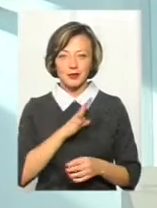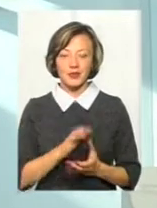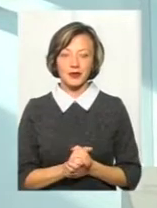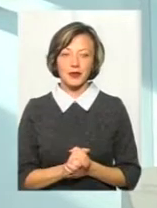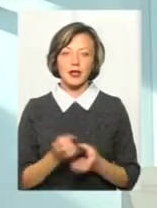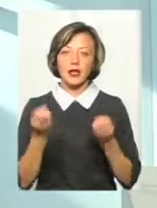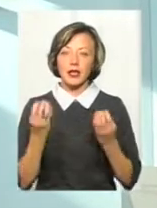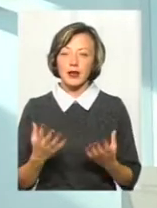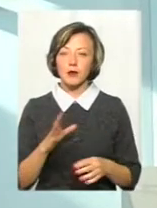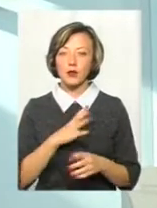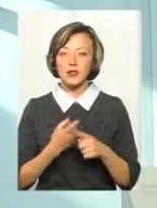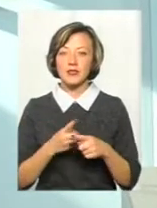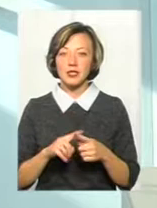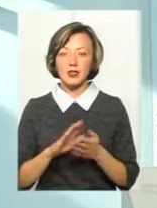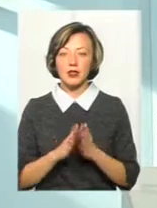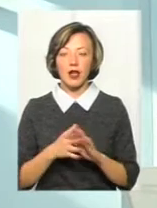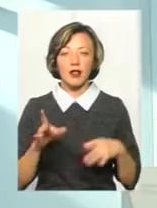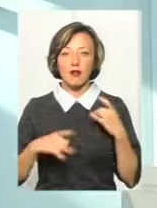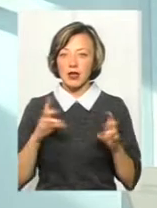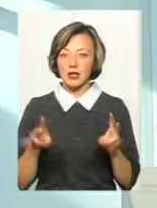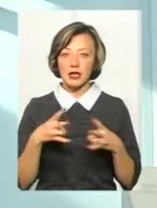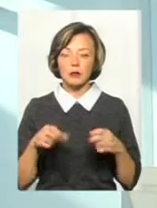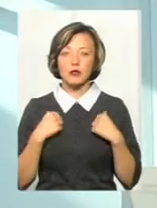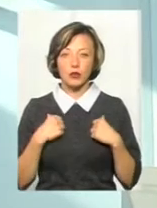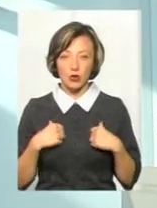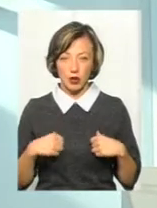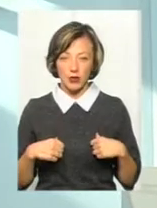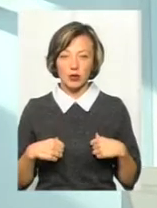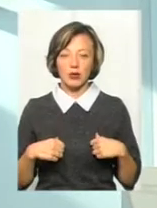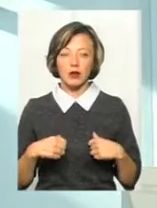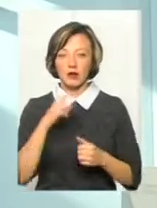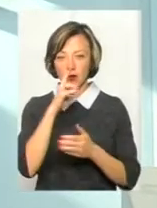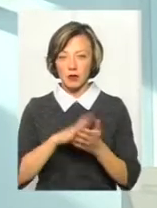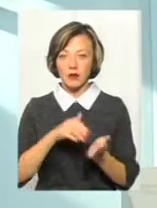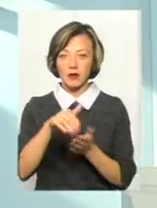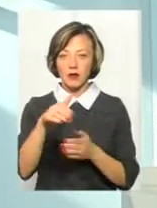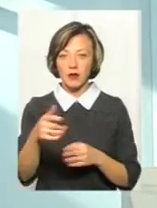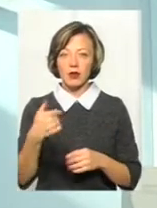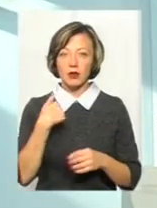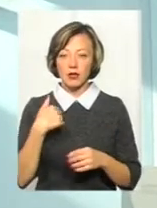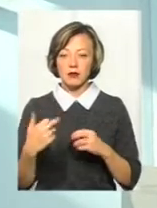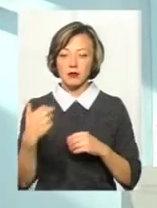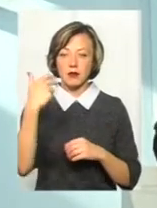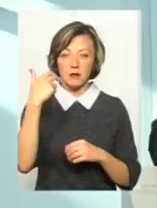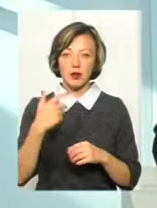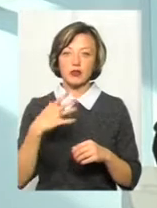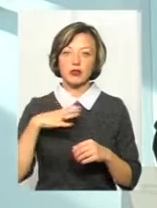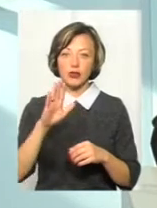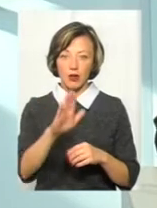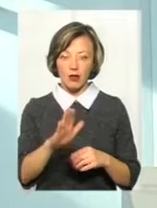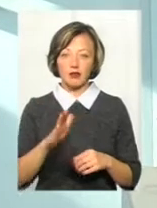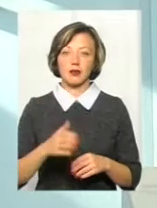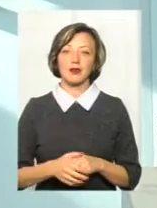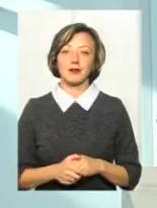Треба просто в цій ситуації нервувати не треба, спокійно, хладнокровно, вибачте, вийдіть, о, до мене якраз піднімаються, зачекайте.